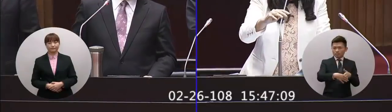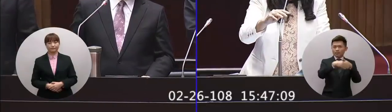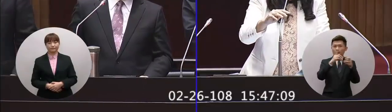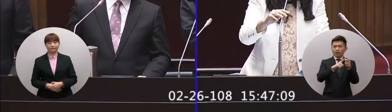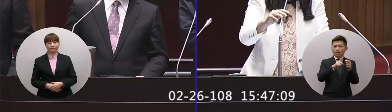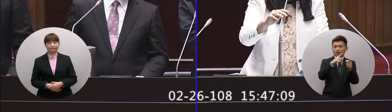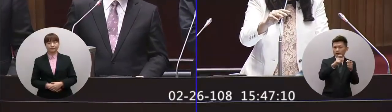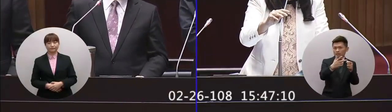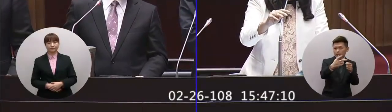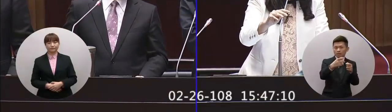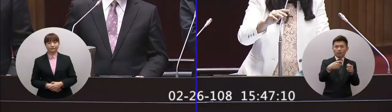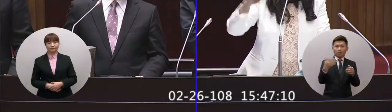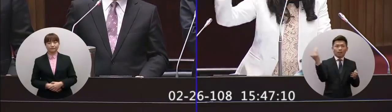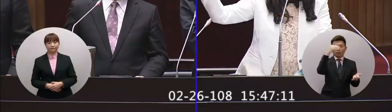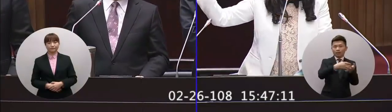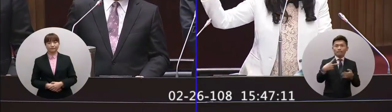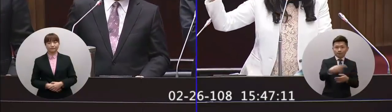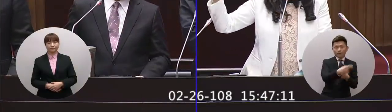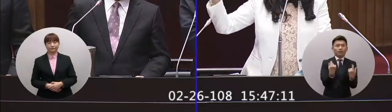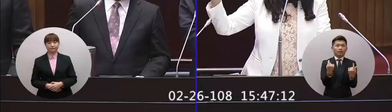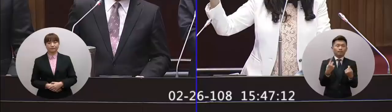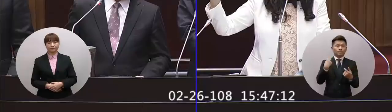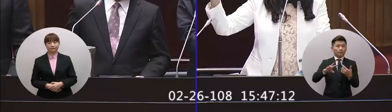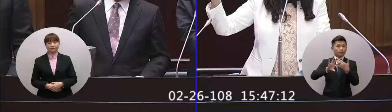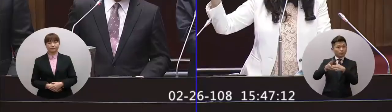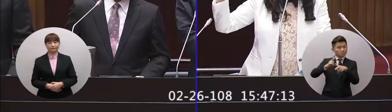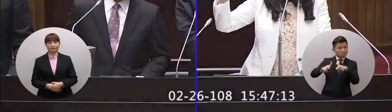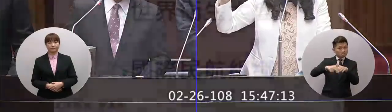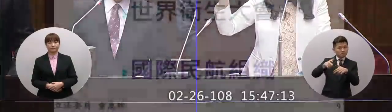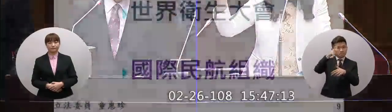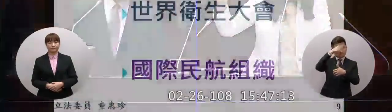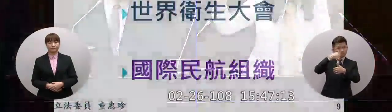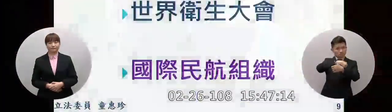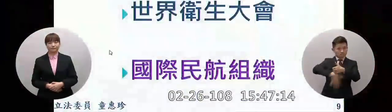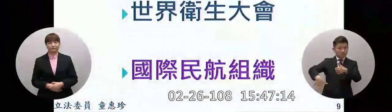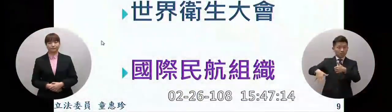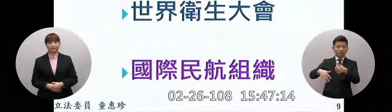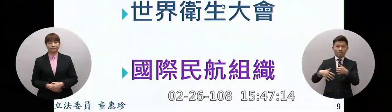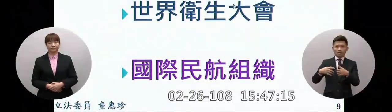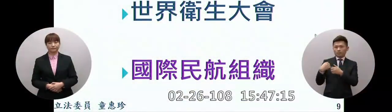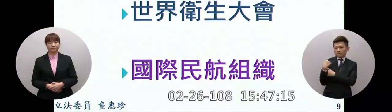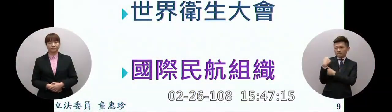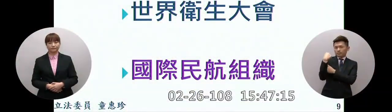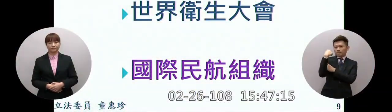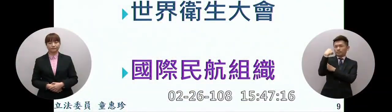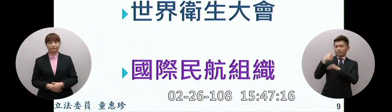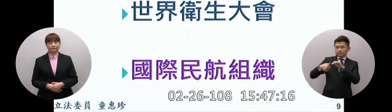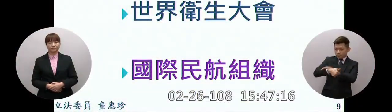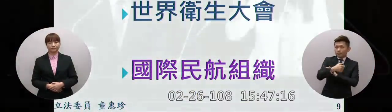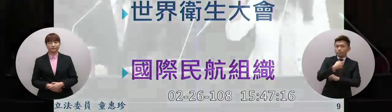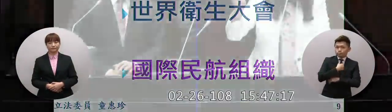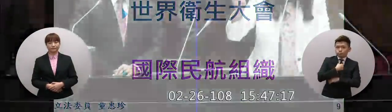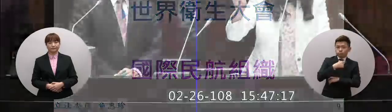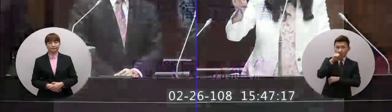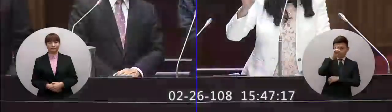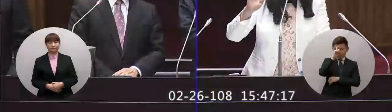部分國際組織參與力大家看一下國際刑警組織第87屆我們努力了半天要進去希望能